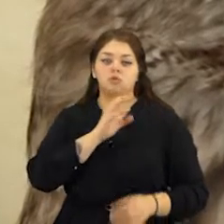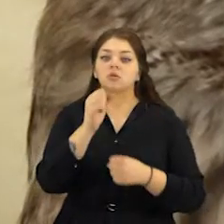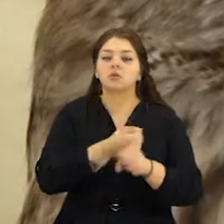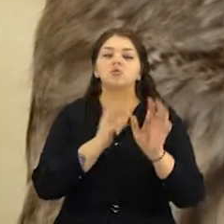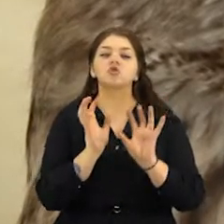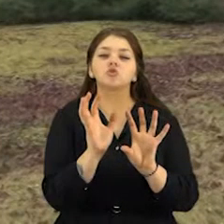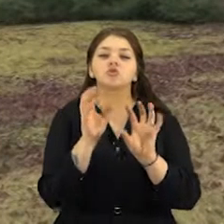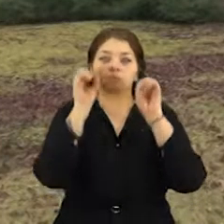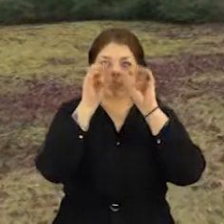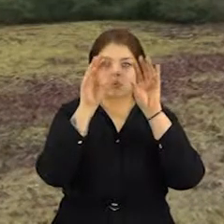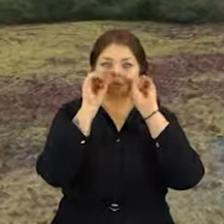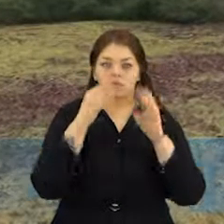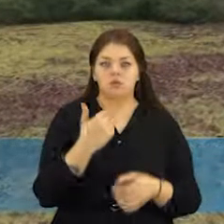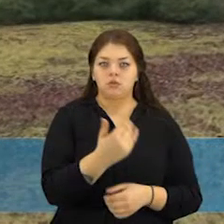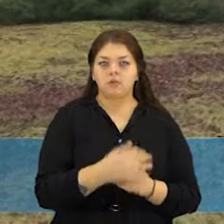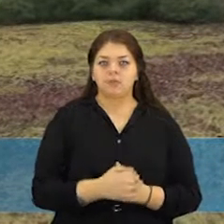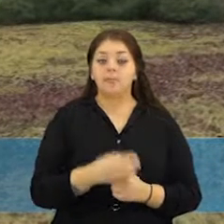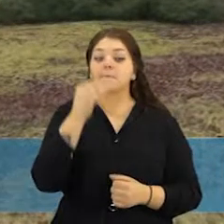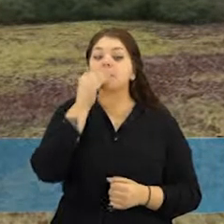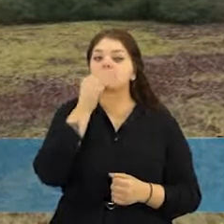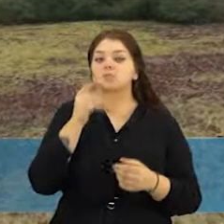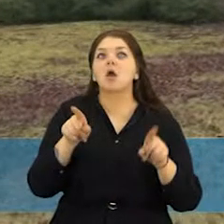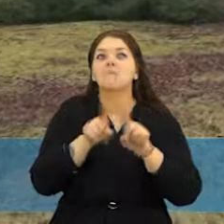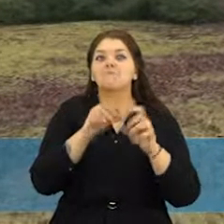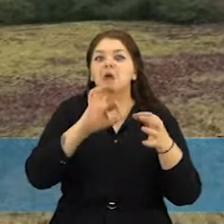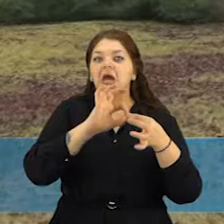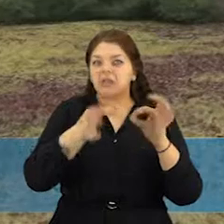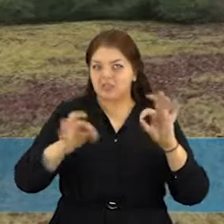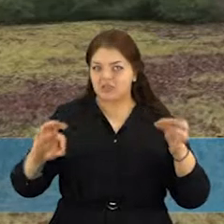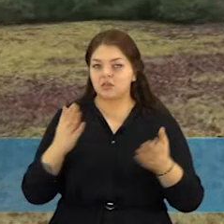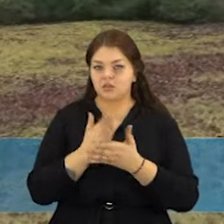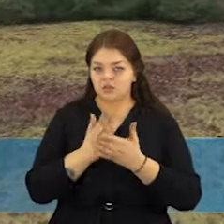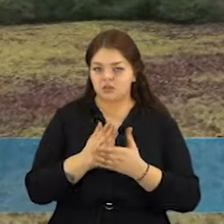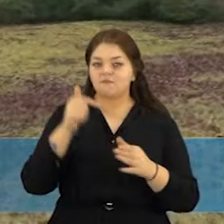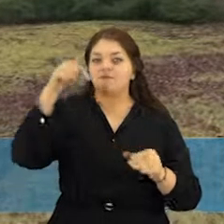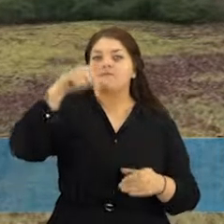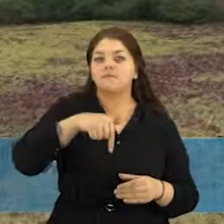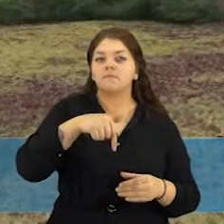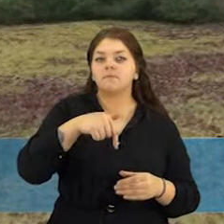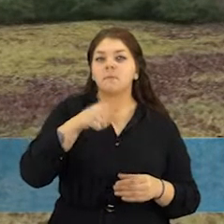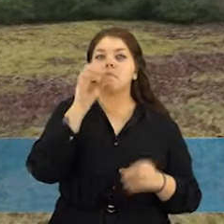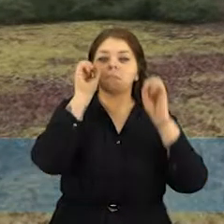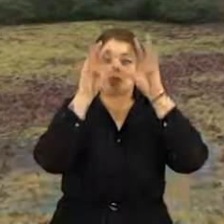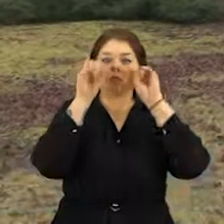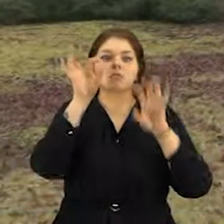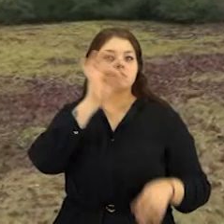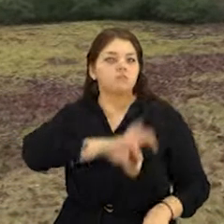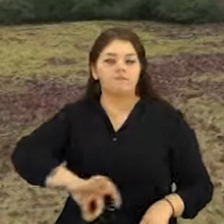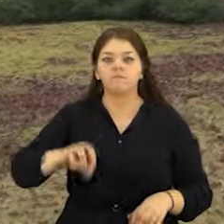Yra maitinimo si grandinėlė, tai pelėda yra labai naudingas paukštis, kadangi